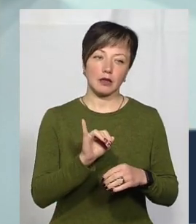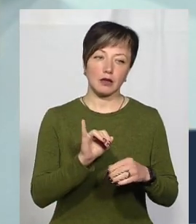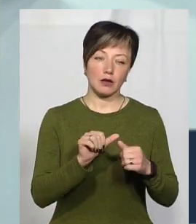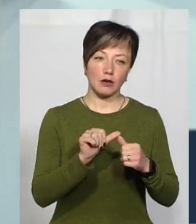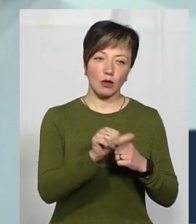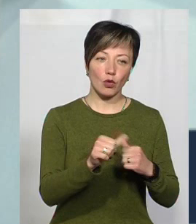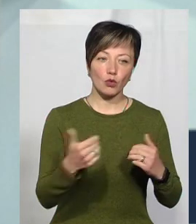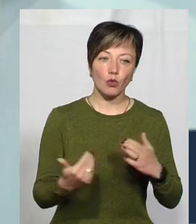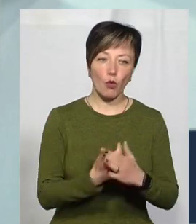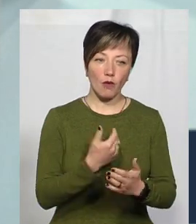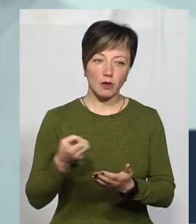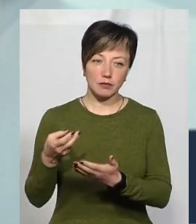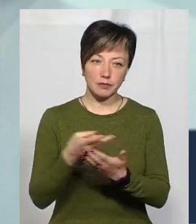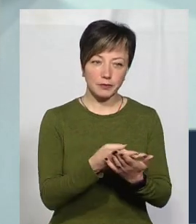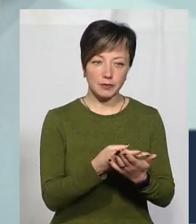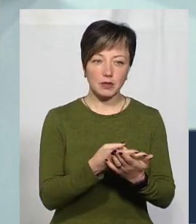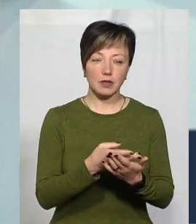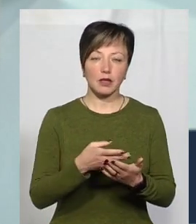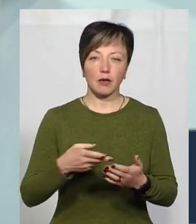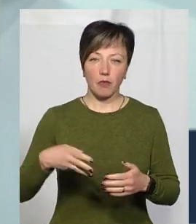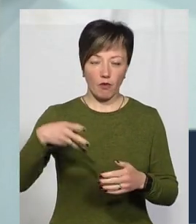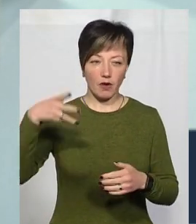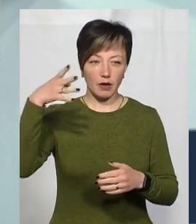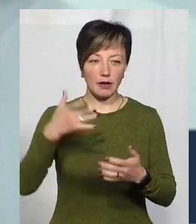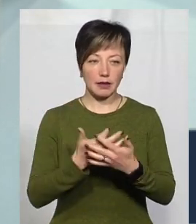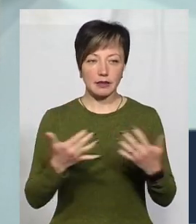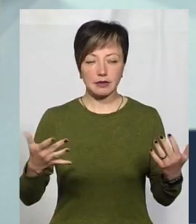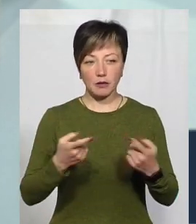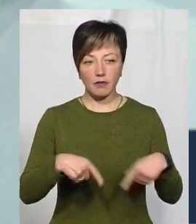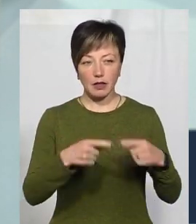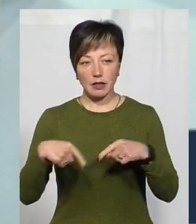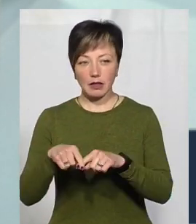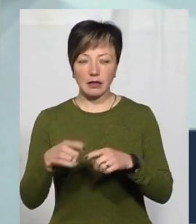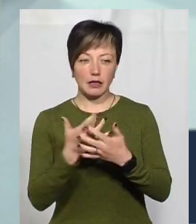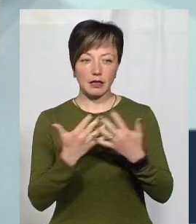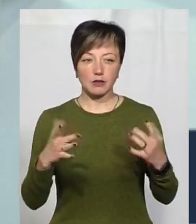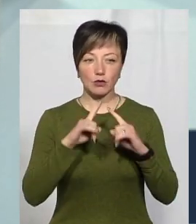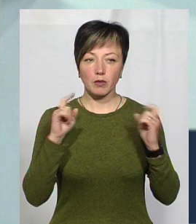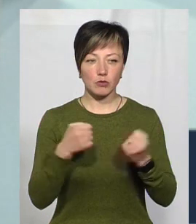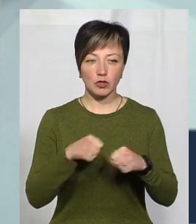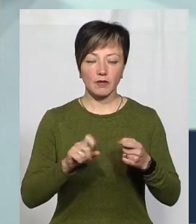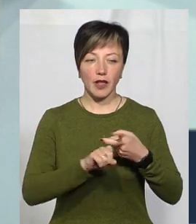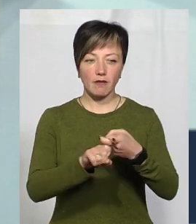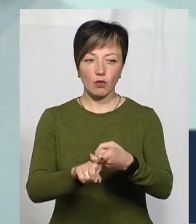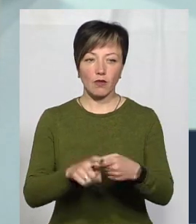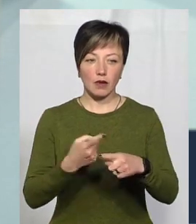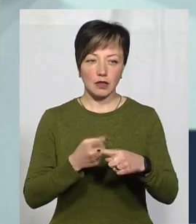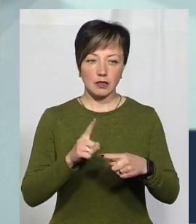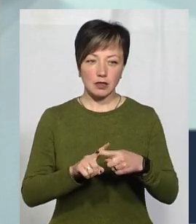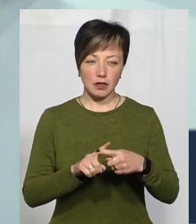свіжі жінки йдуть в різні поверхи, різні відділення, щоб унеможливити інфікування цих